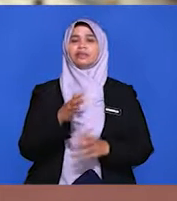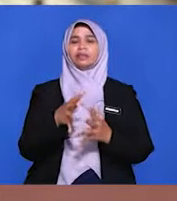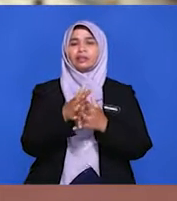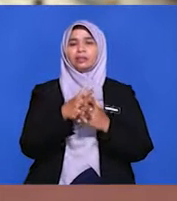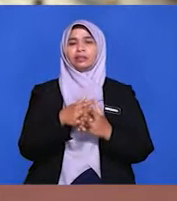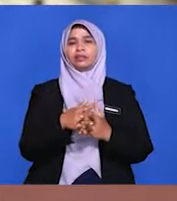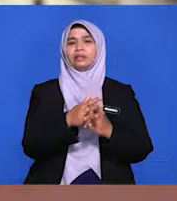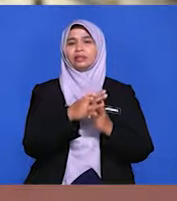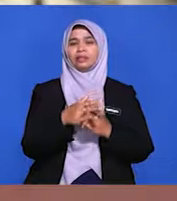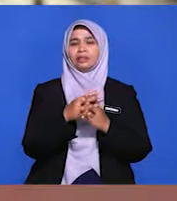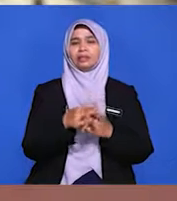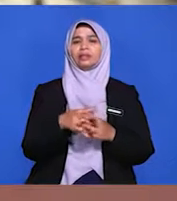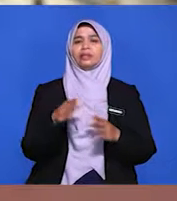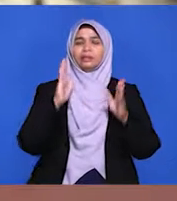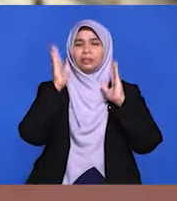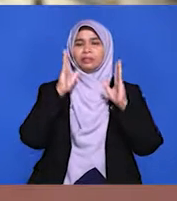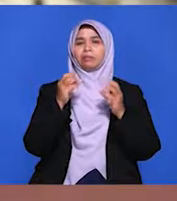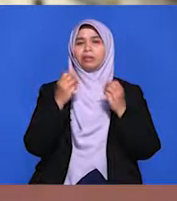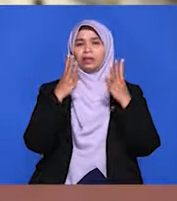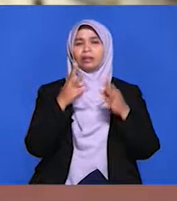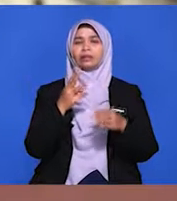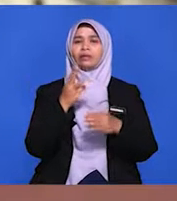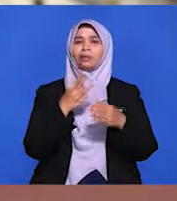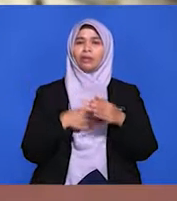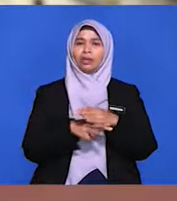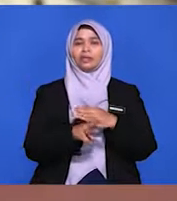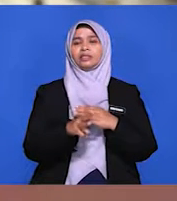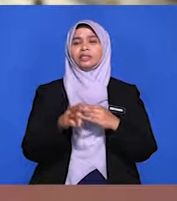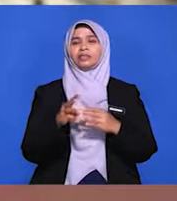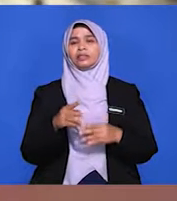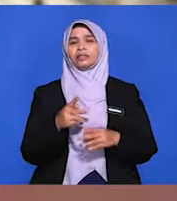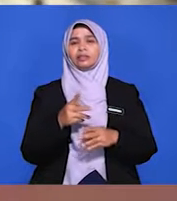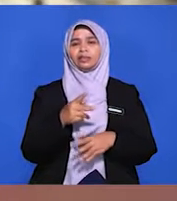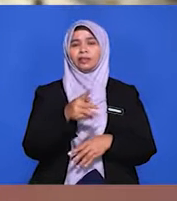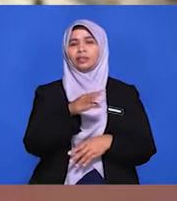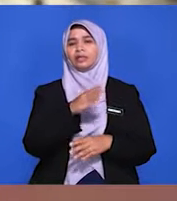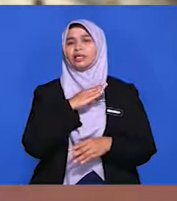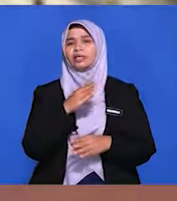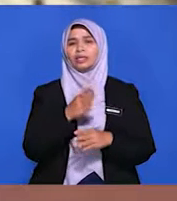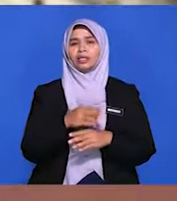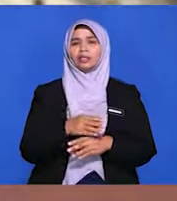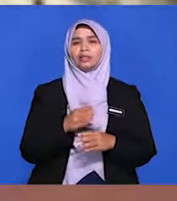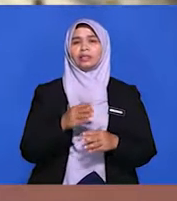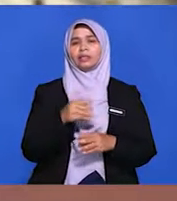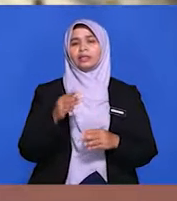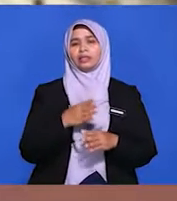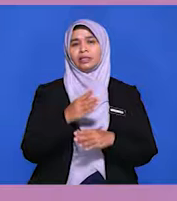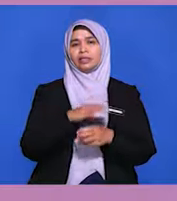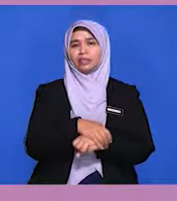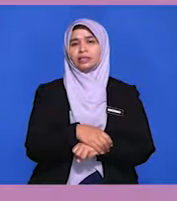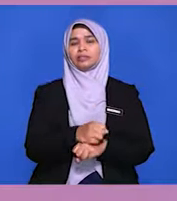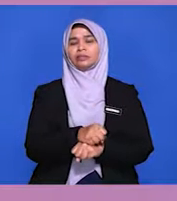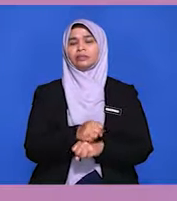banyak mewarisi sistem pemerintahan Inggeris manakala pihak Inggeris mempunyai banyak kepentingannya di Malaysia.